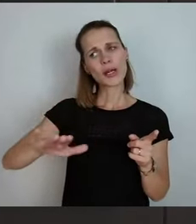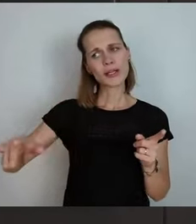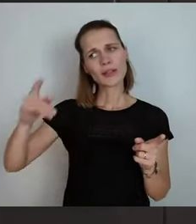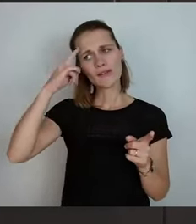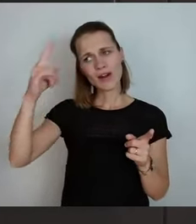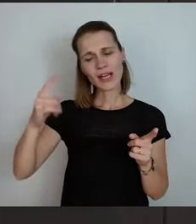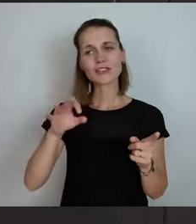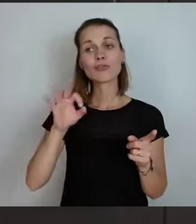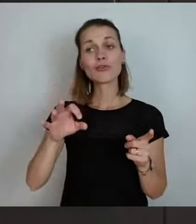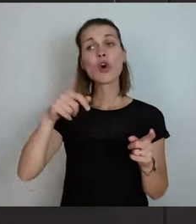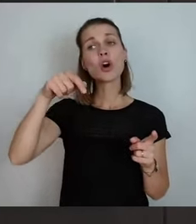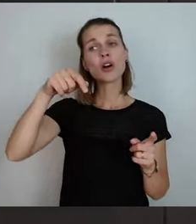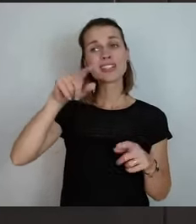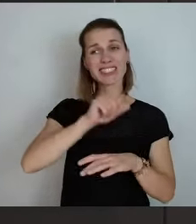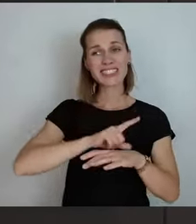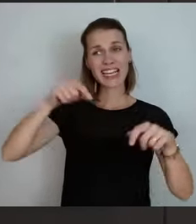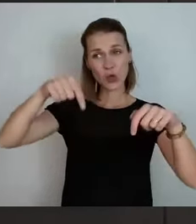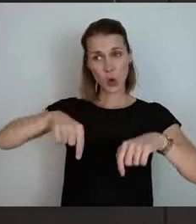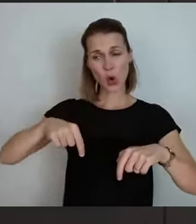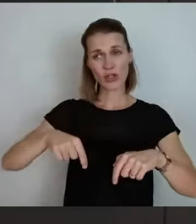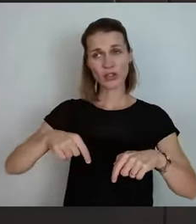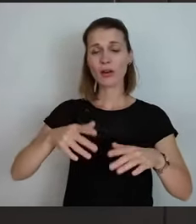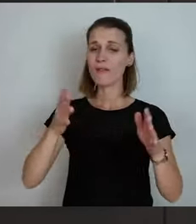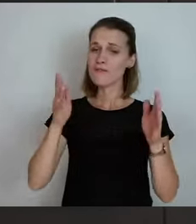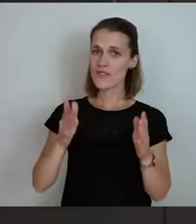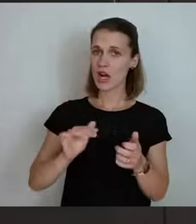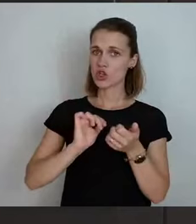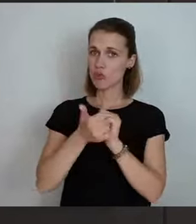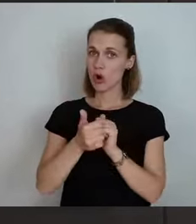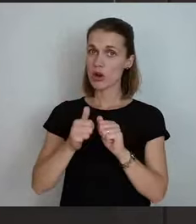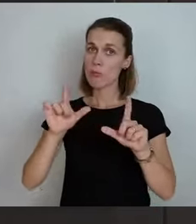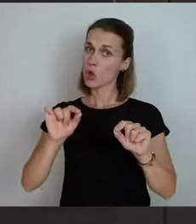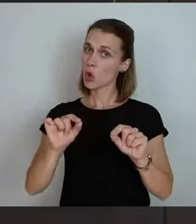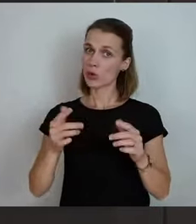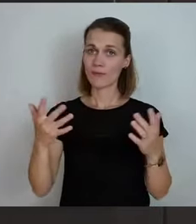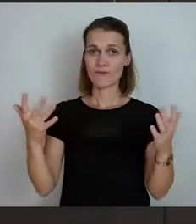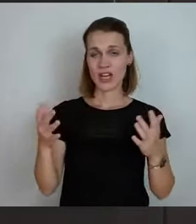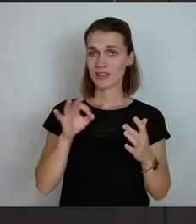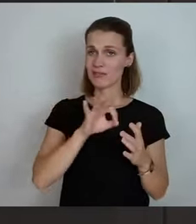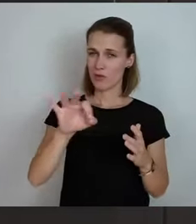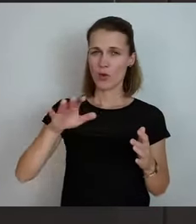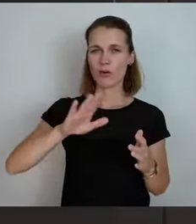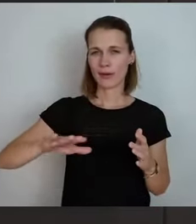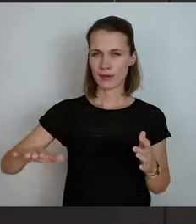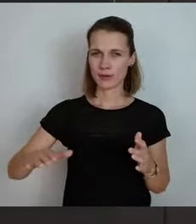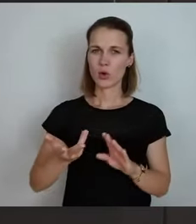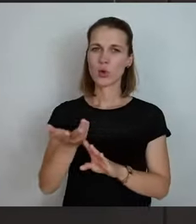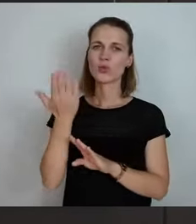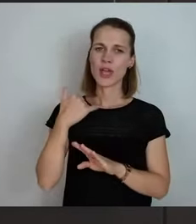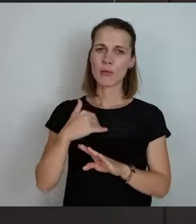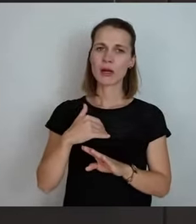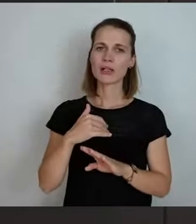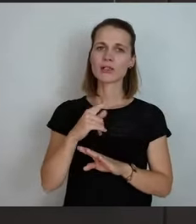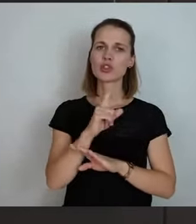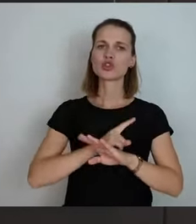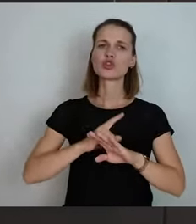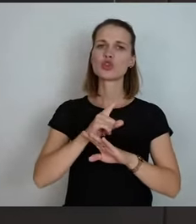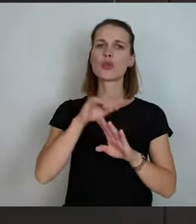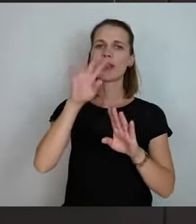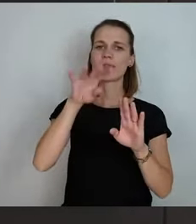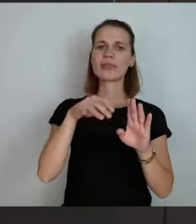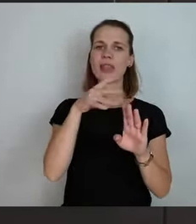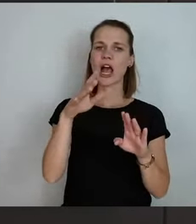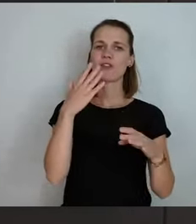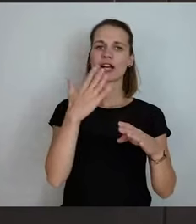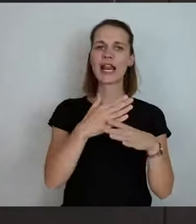in der heutigen Zeit für Bedeutung hat und der Kultusminister hat damals in der Stundendafel der Klassen 6 bis